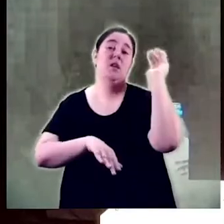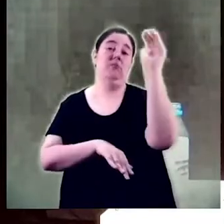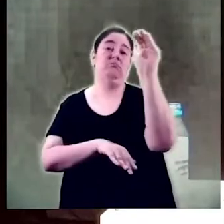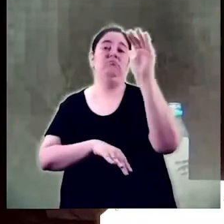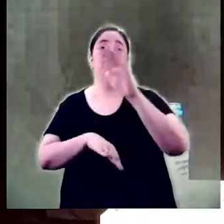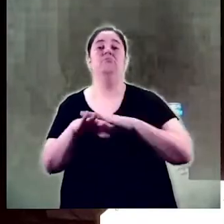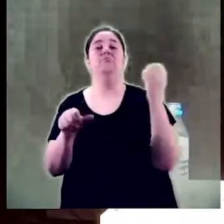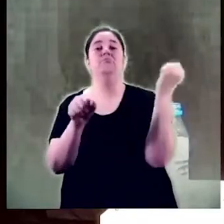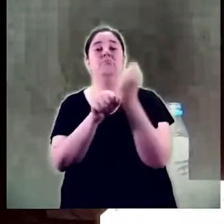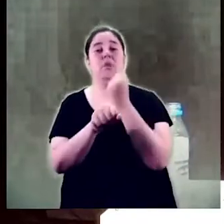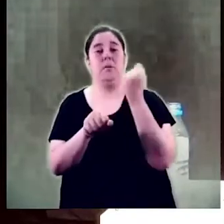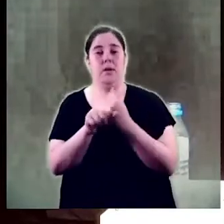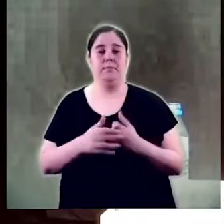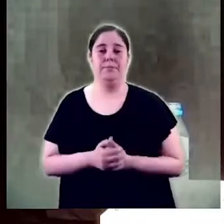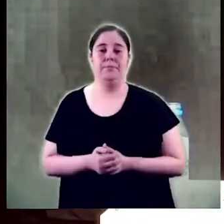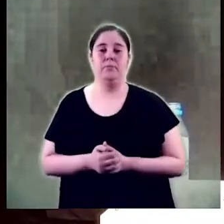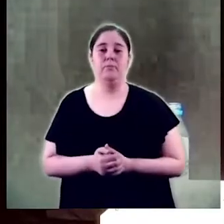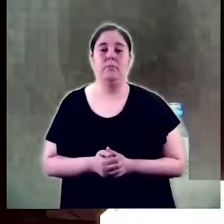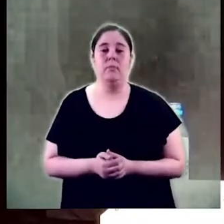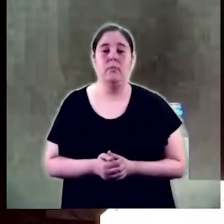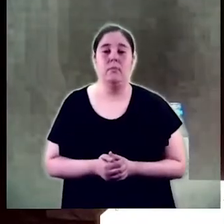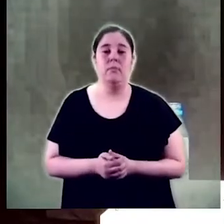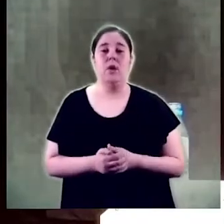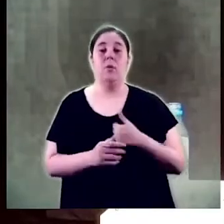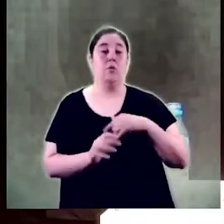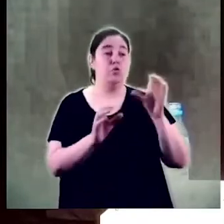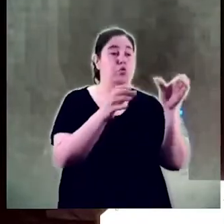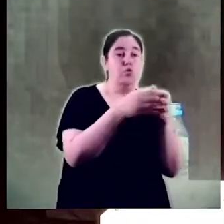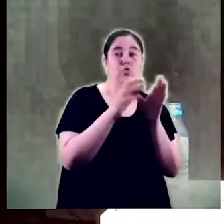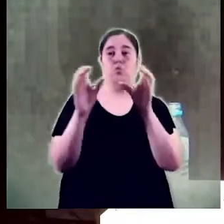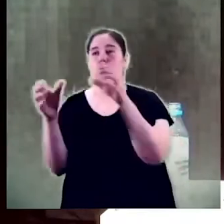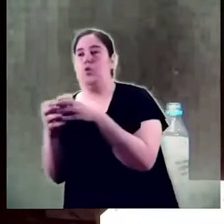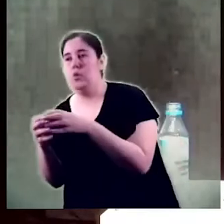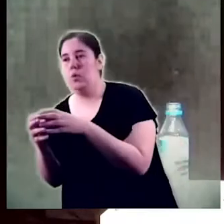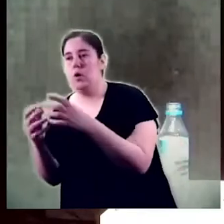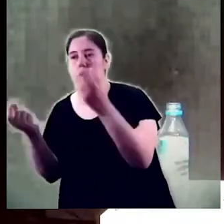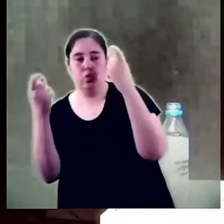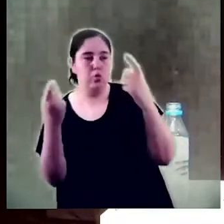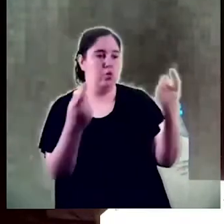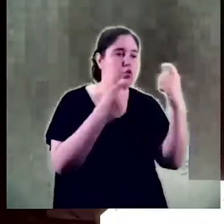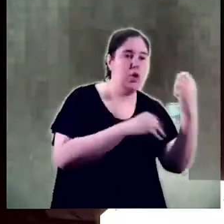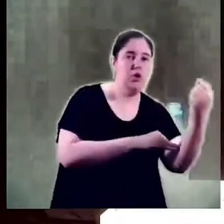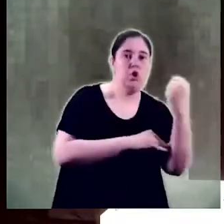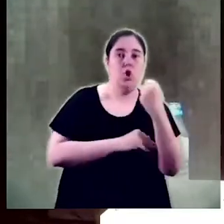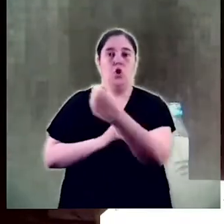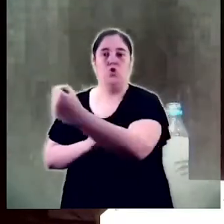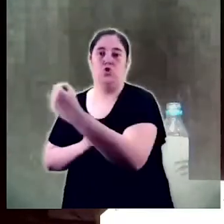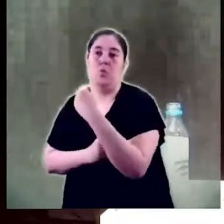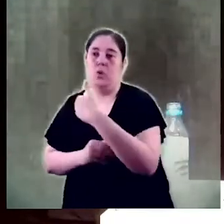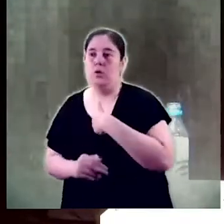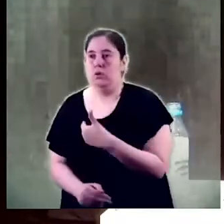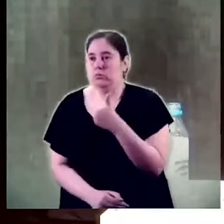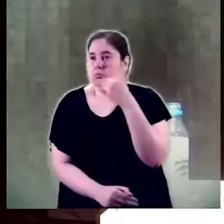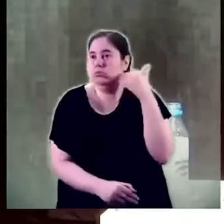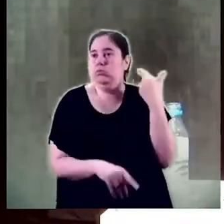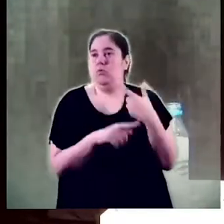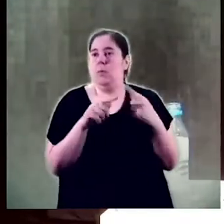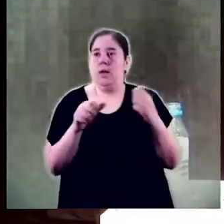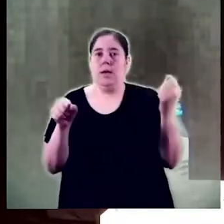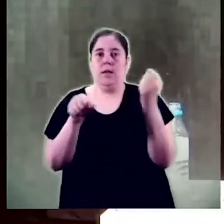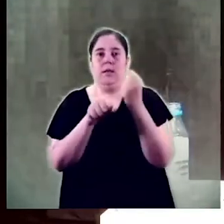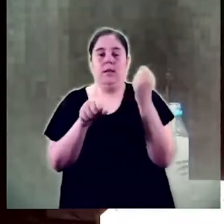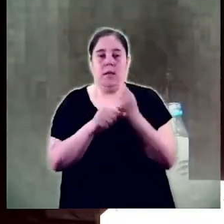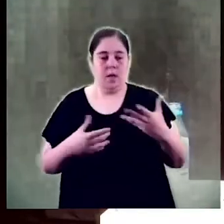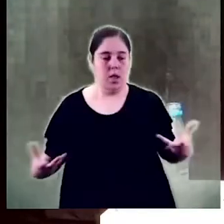Tant d'un grup com de l'altre aquesta coordinadora rep consells i suport i és un honor i un luxe treballar conjuntament.